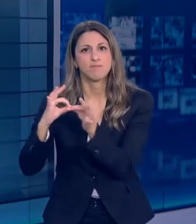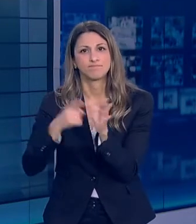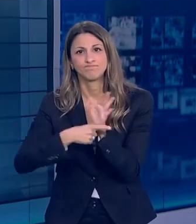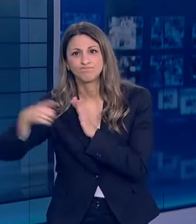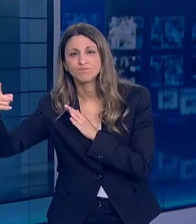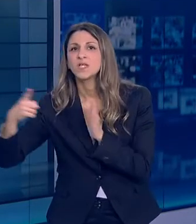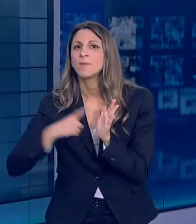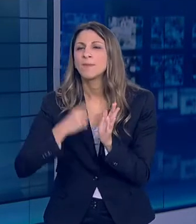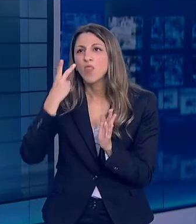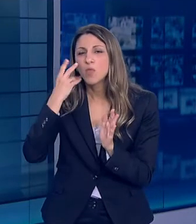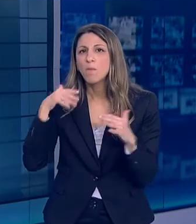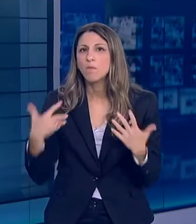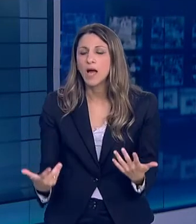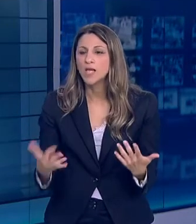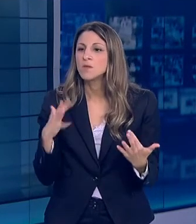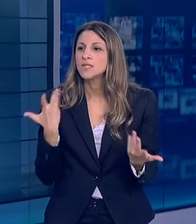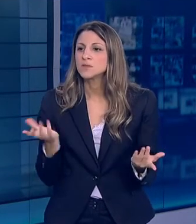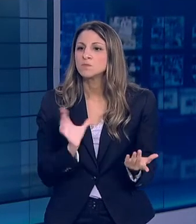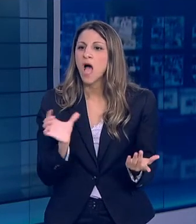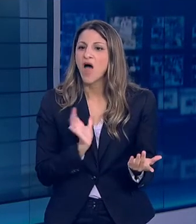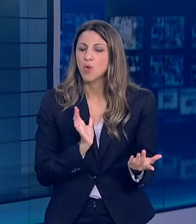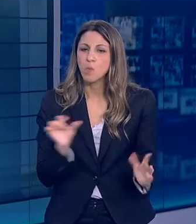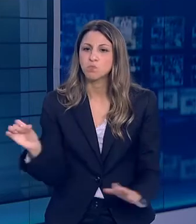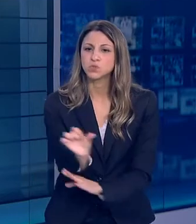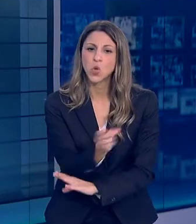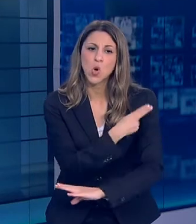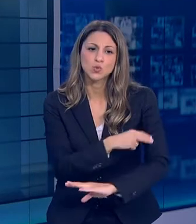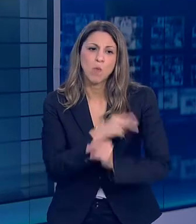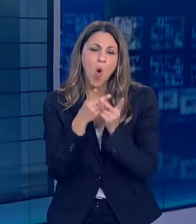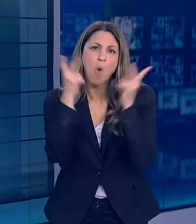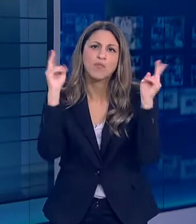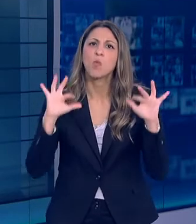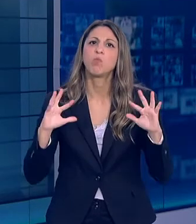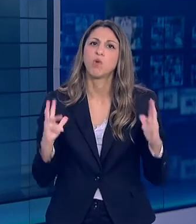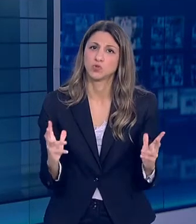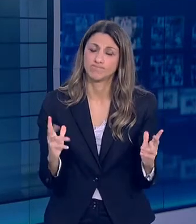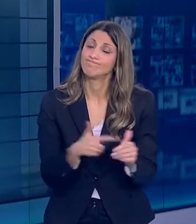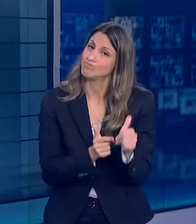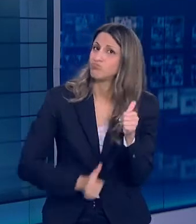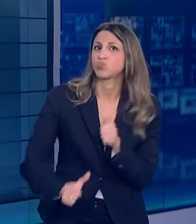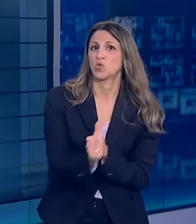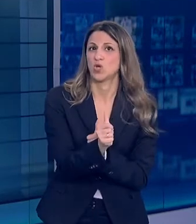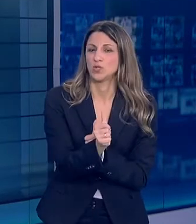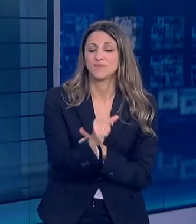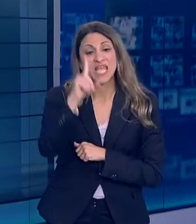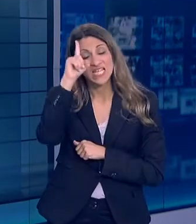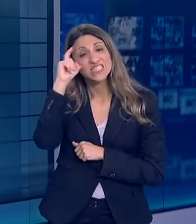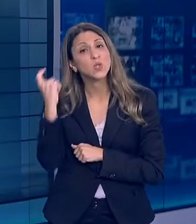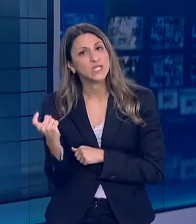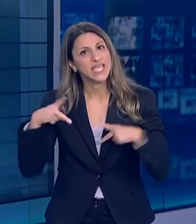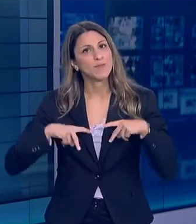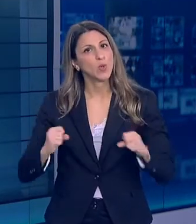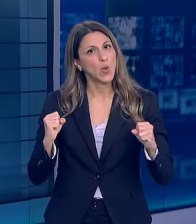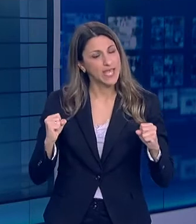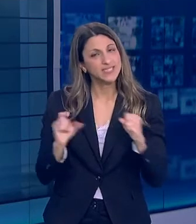στη χωρίς φόβο πρόσβαση στη φροντίδα είναι πρώτη προτεραιότητα από όσο γνωρίζω το Υπουργείο Υγείας και η Γενική Γραμματεία Υπηρεσιών